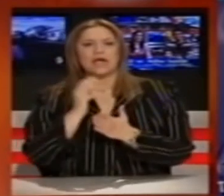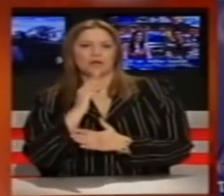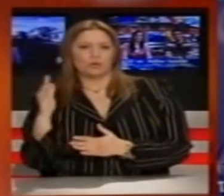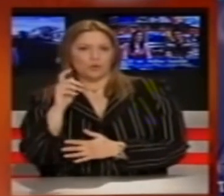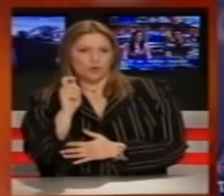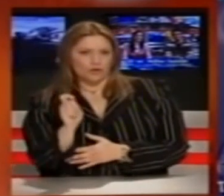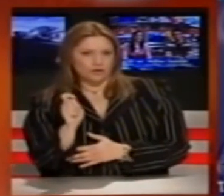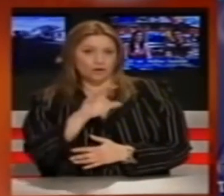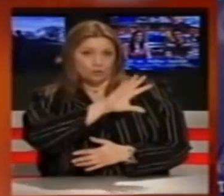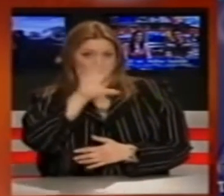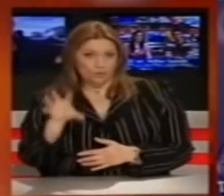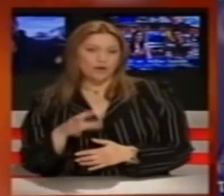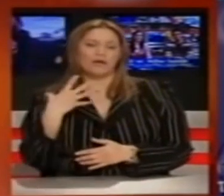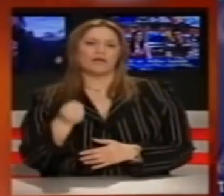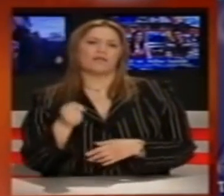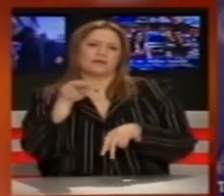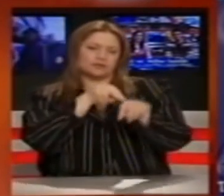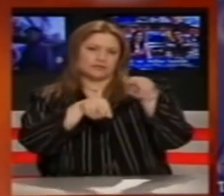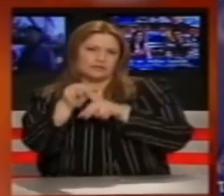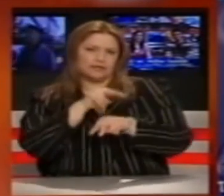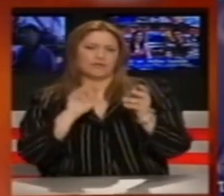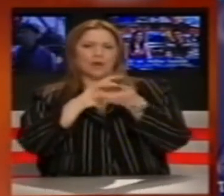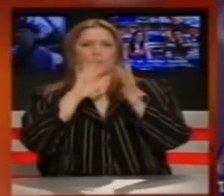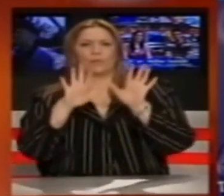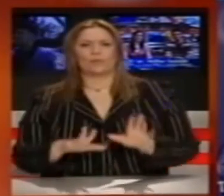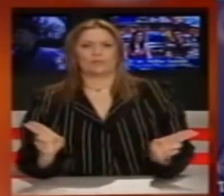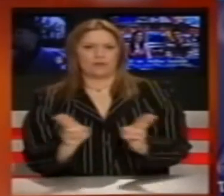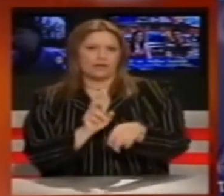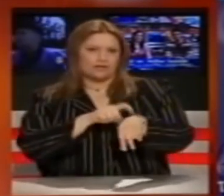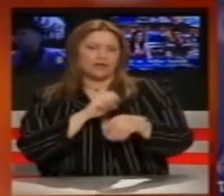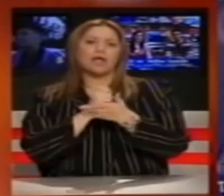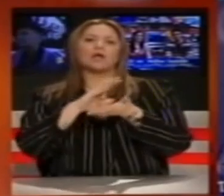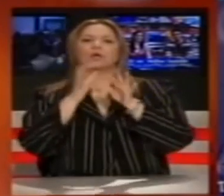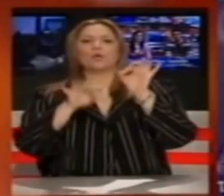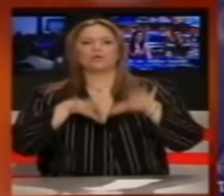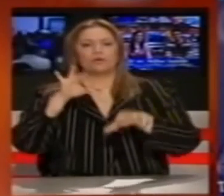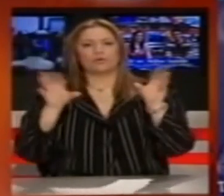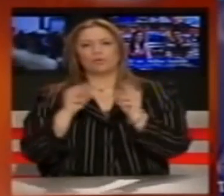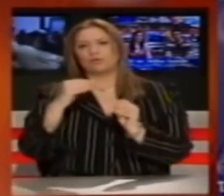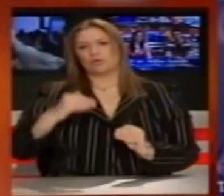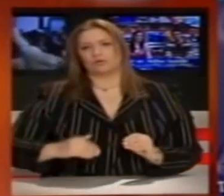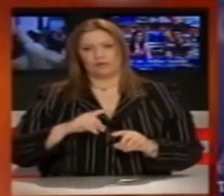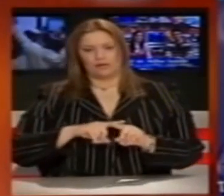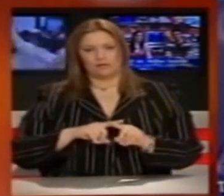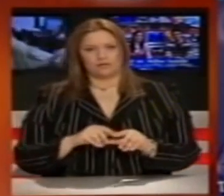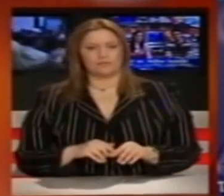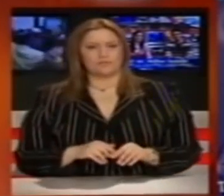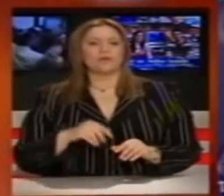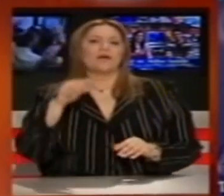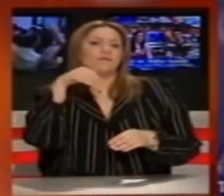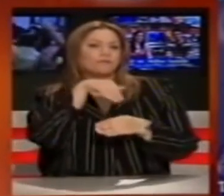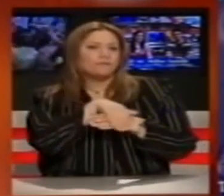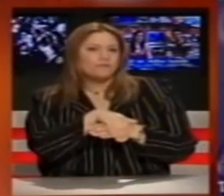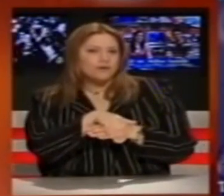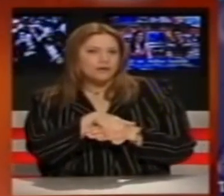Αιγαίου θα έχουμε συννεφιά με τοπικές χιονοπτώσεις μικρής διάρκειας και χιονόνερο στις πιο νότιες περιοχές. Πάντως από το